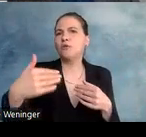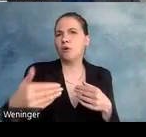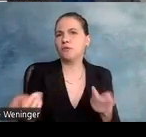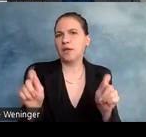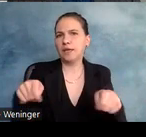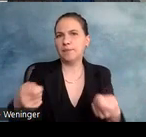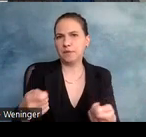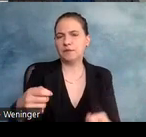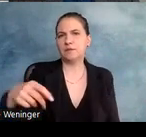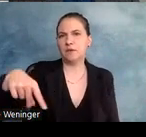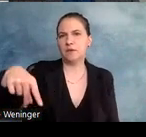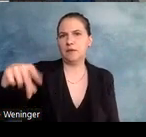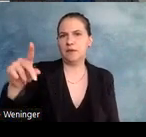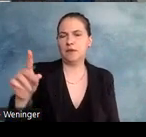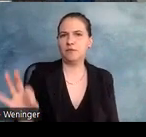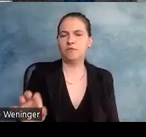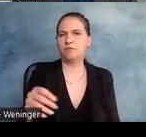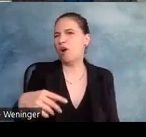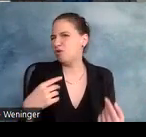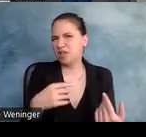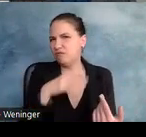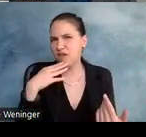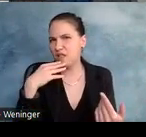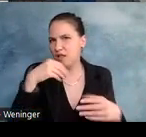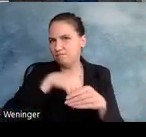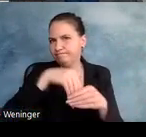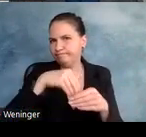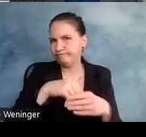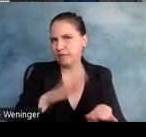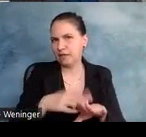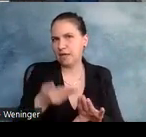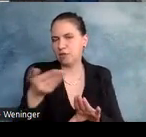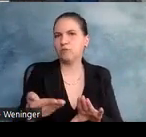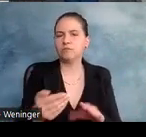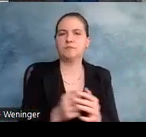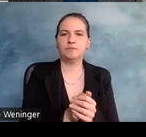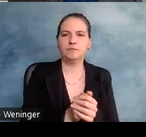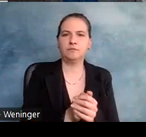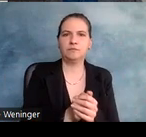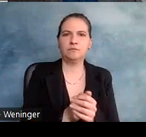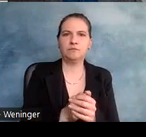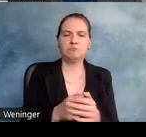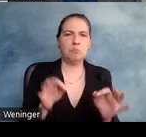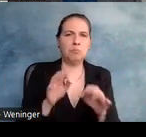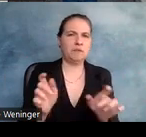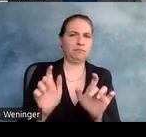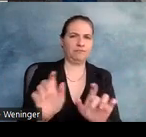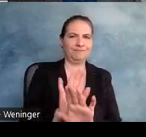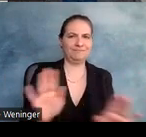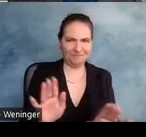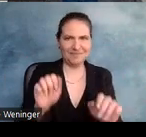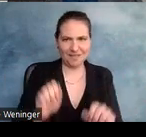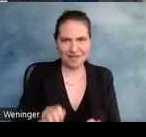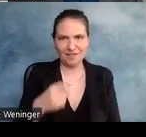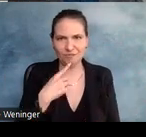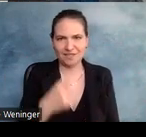wird jetzt auch nicht weiter thematisiert in der Handreichung, aber ich sage dann auch nochmal was dazu. Sollte man vermeiden, das sei schon vorabgesagt.